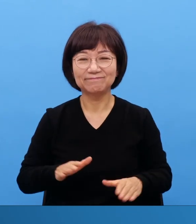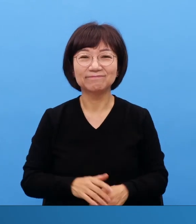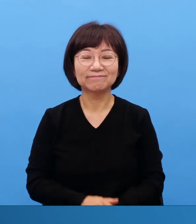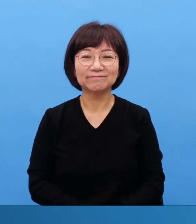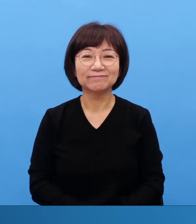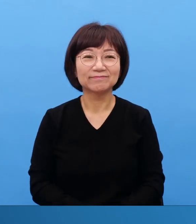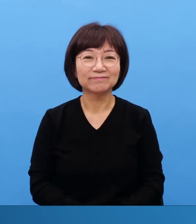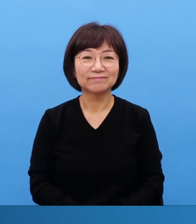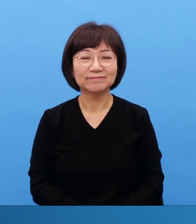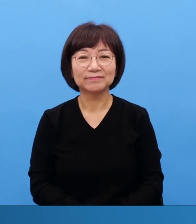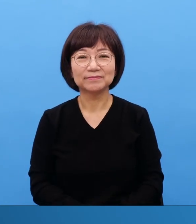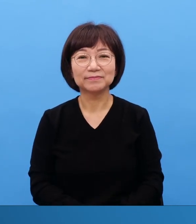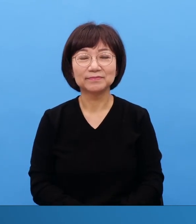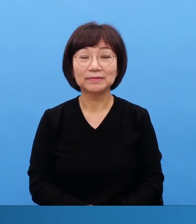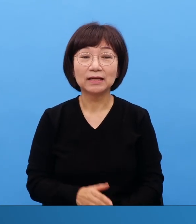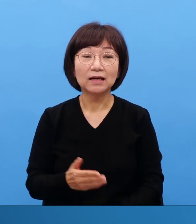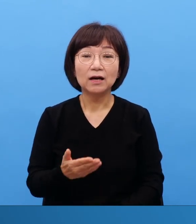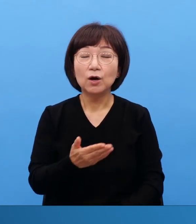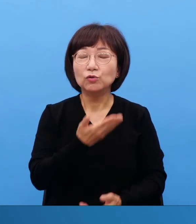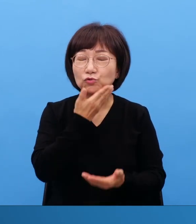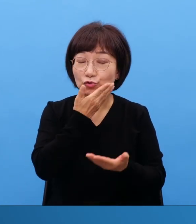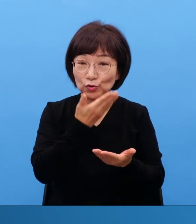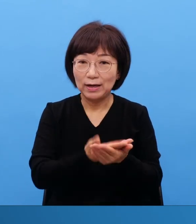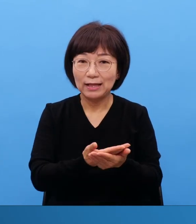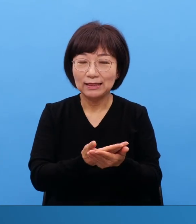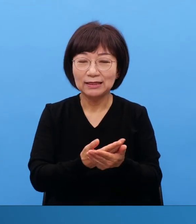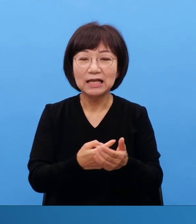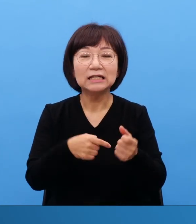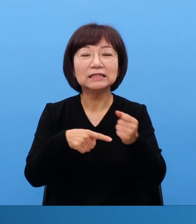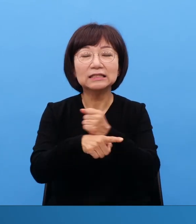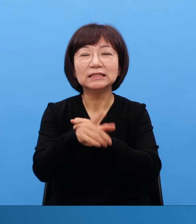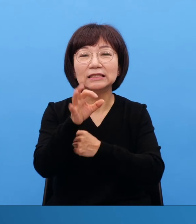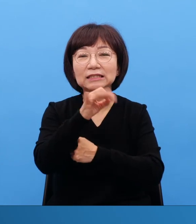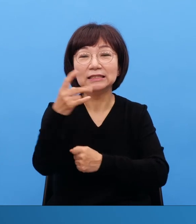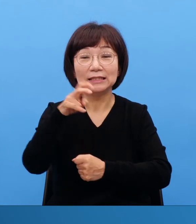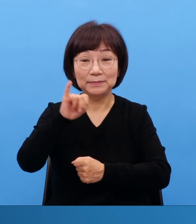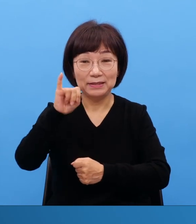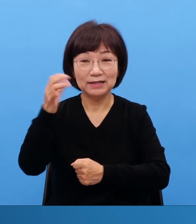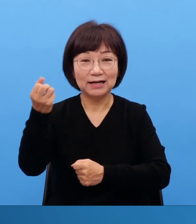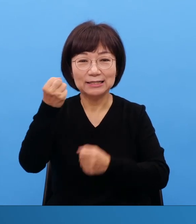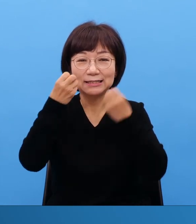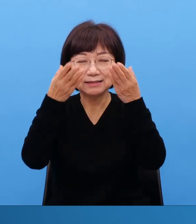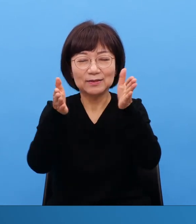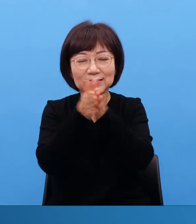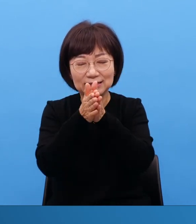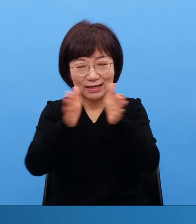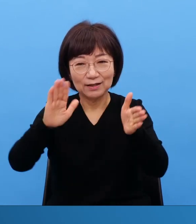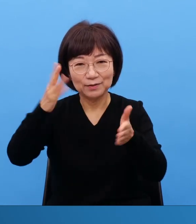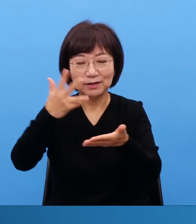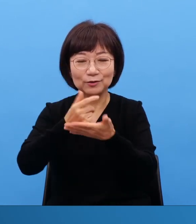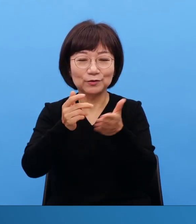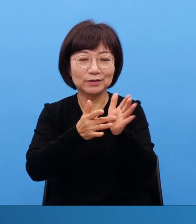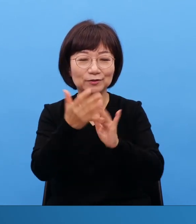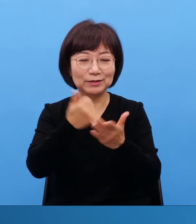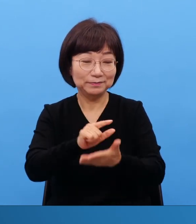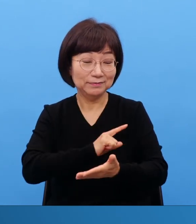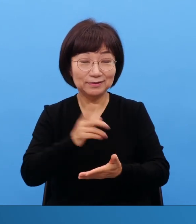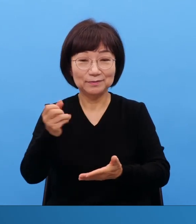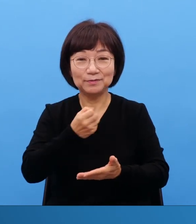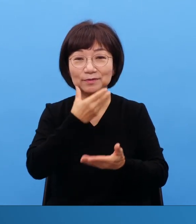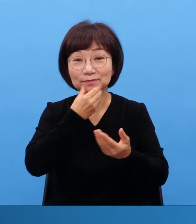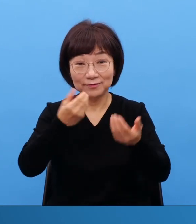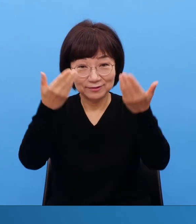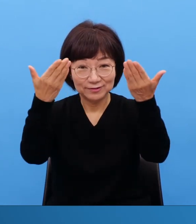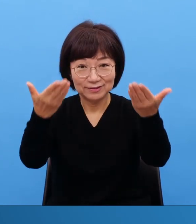여러분에게 의미 있는 시작이 되기를 주 예수 이름으로 축복합니다 기도하겠습니다